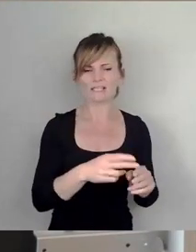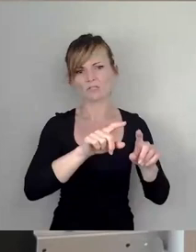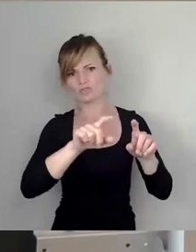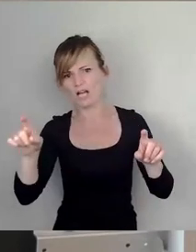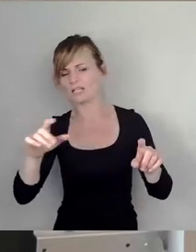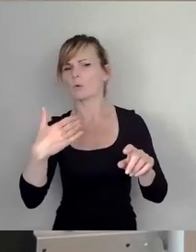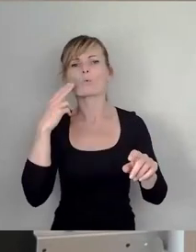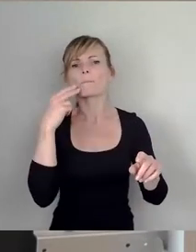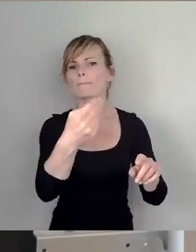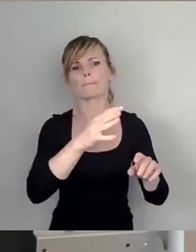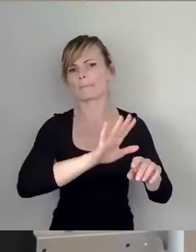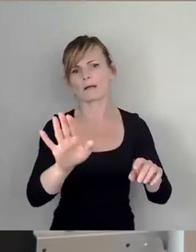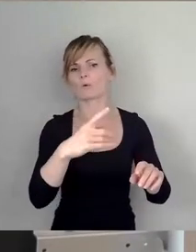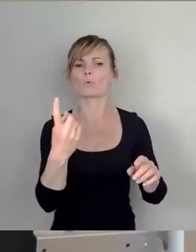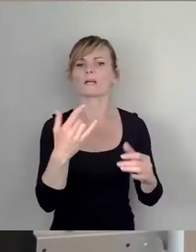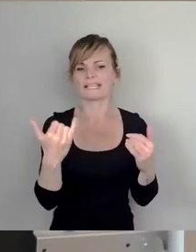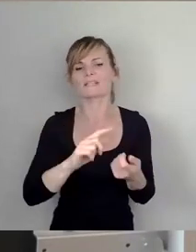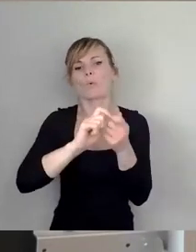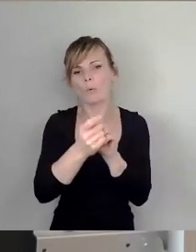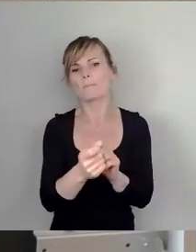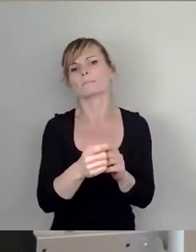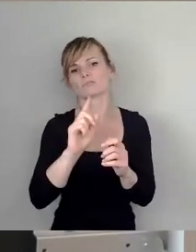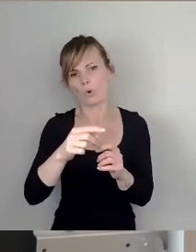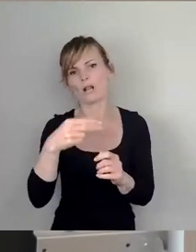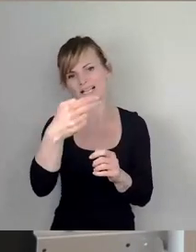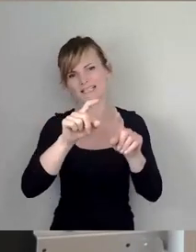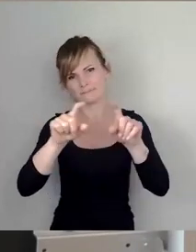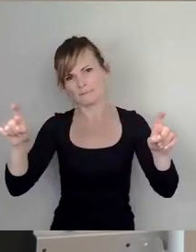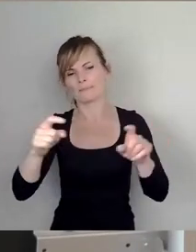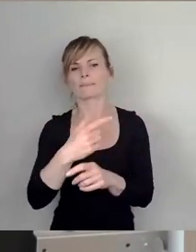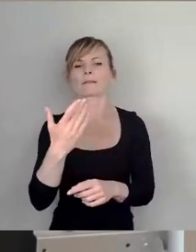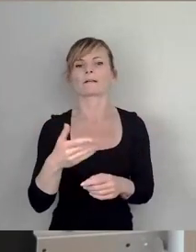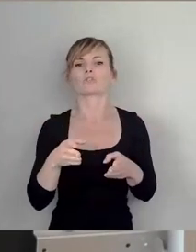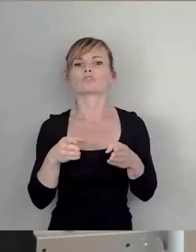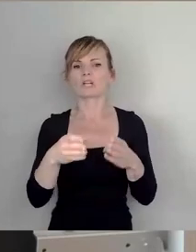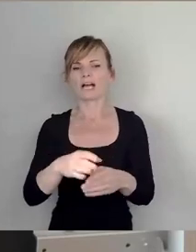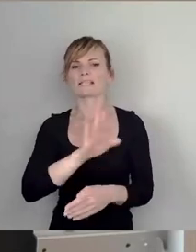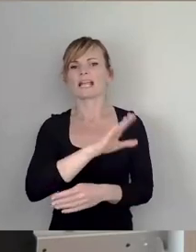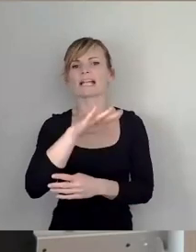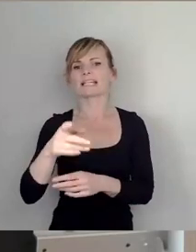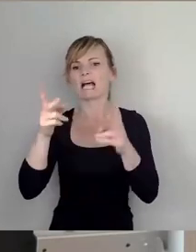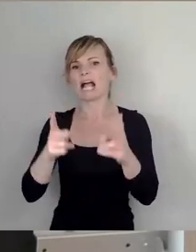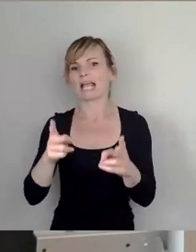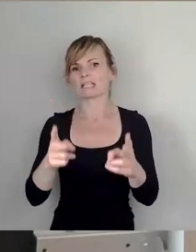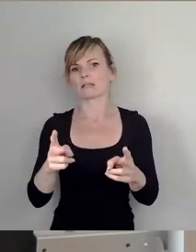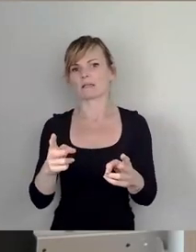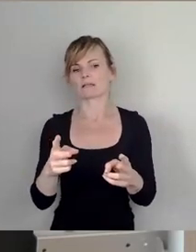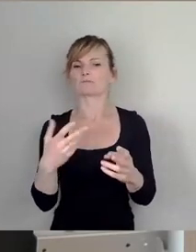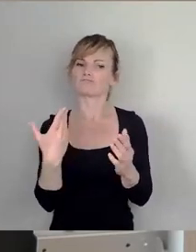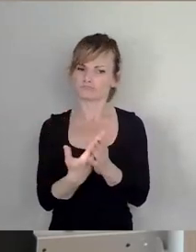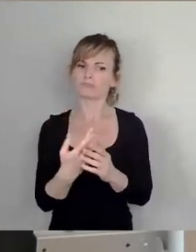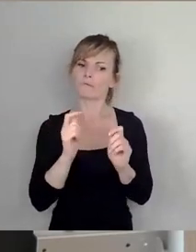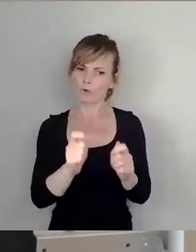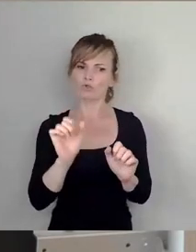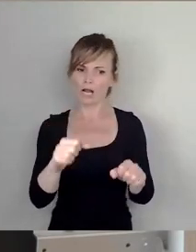ist oder der jetzt eben unbenannt werden soll, als Straße der Kinderrechte zu benennen. Diesen Vorschlag könnte ich mittragen. Vielen